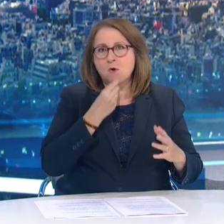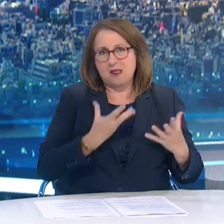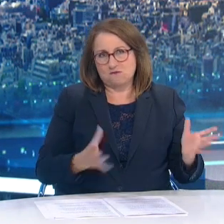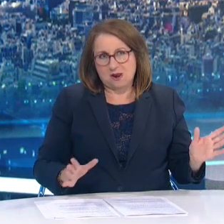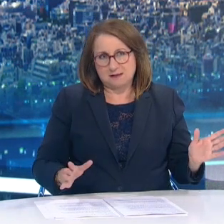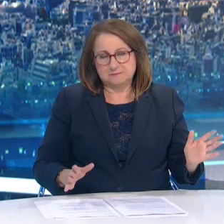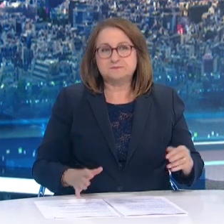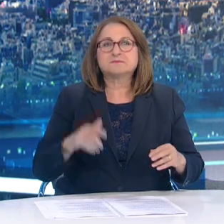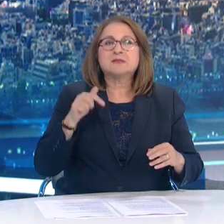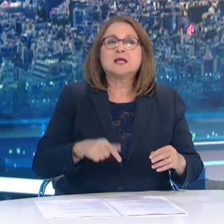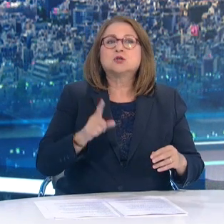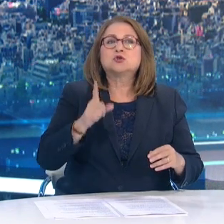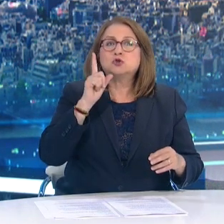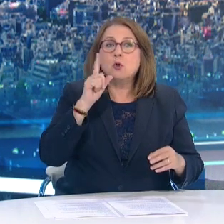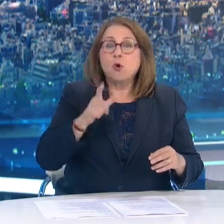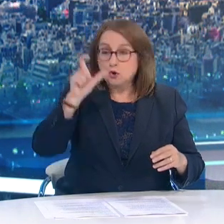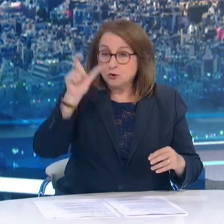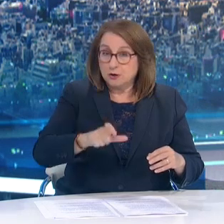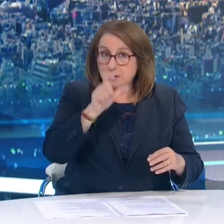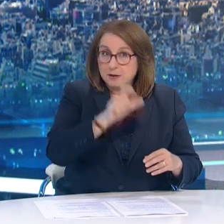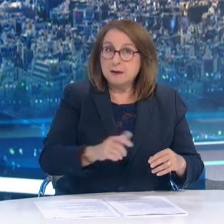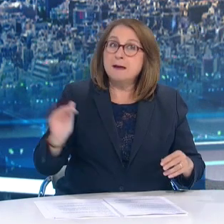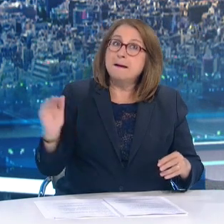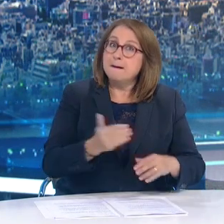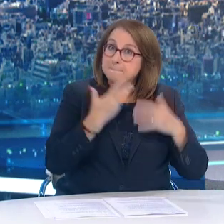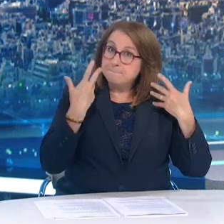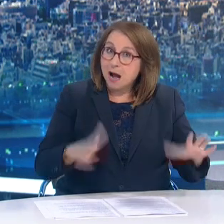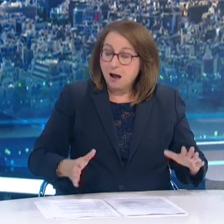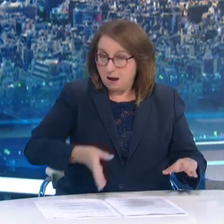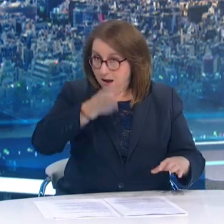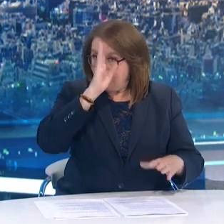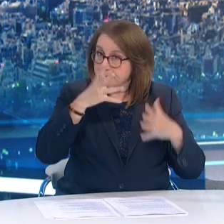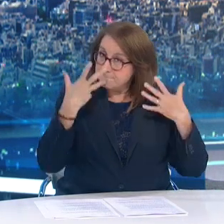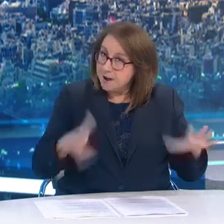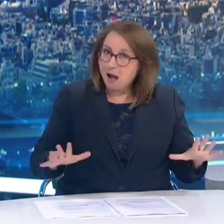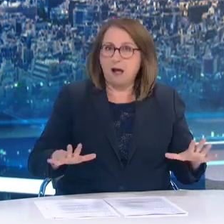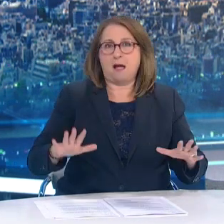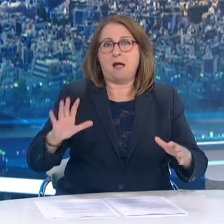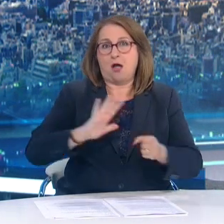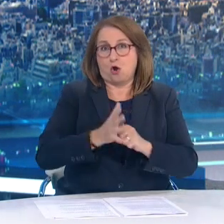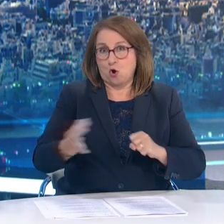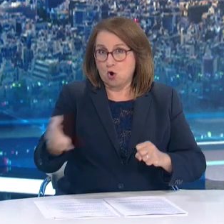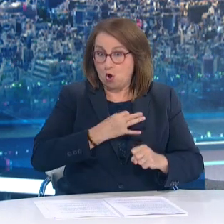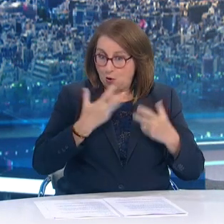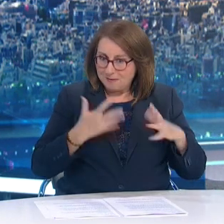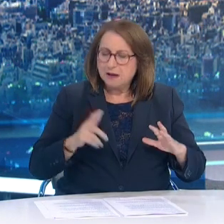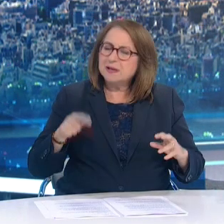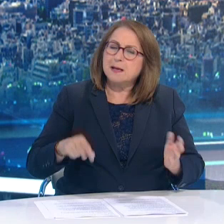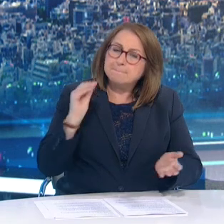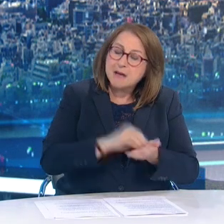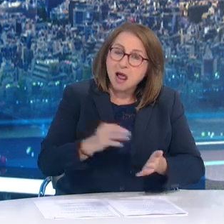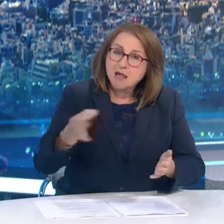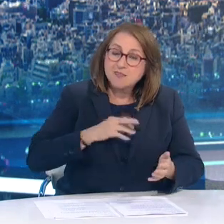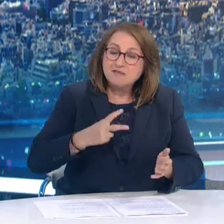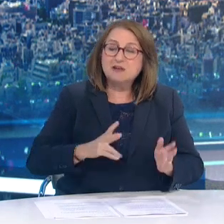επαναλαμονλήσεων σε άτομα με προηγηθείς ανώστηση COVID-19. Σύμφωνα με πρόσφατη έκθεση του ECDC